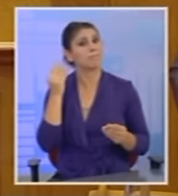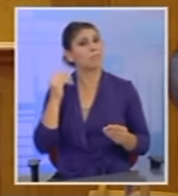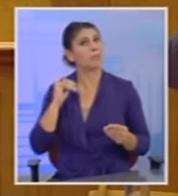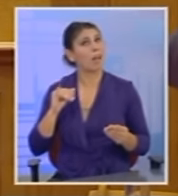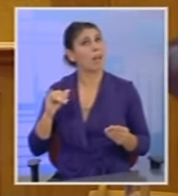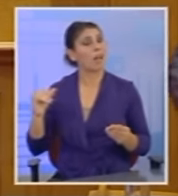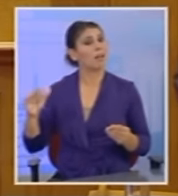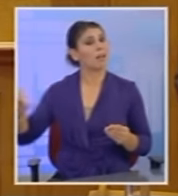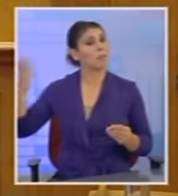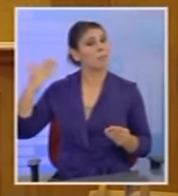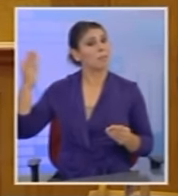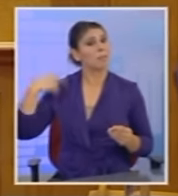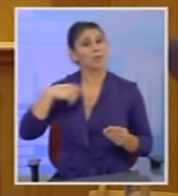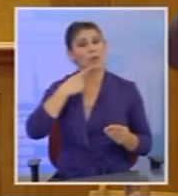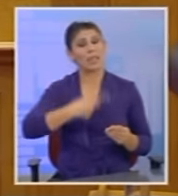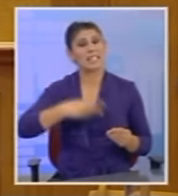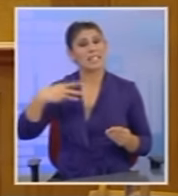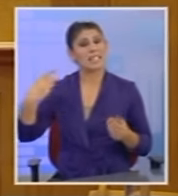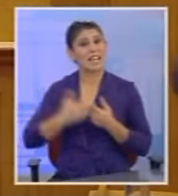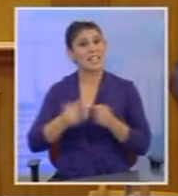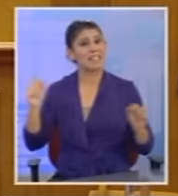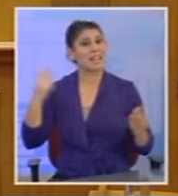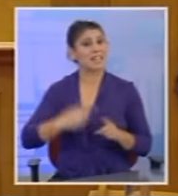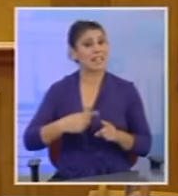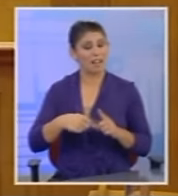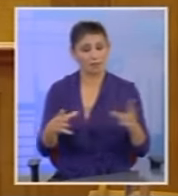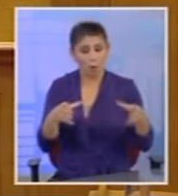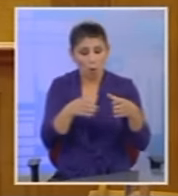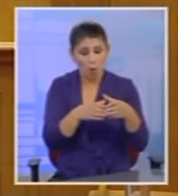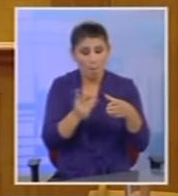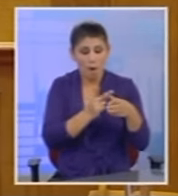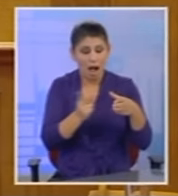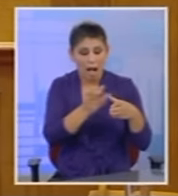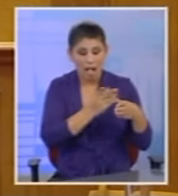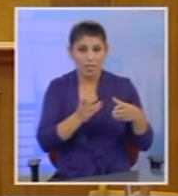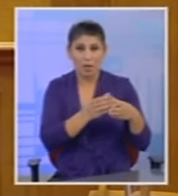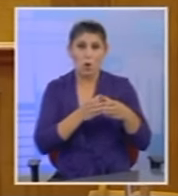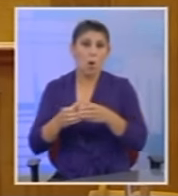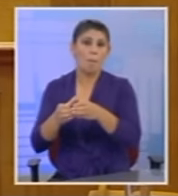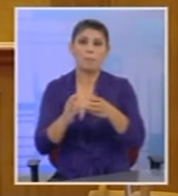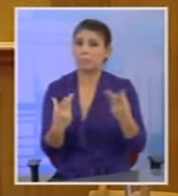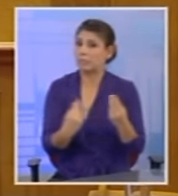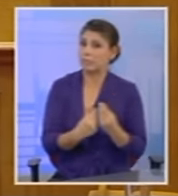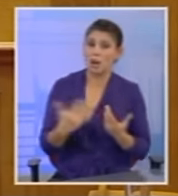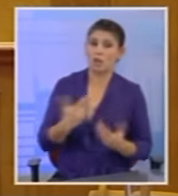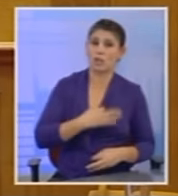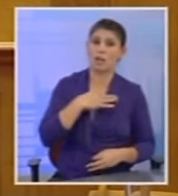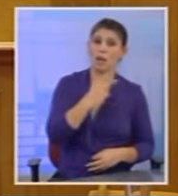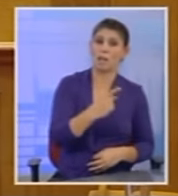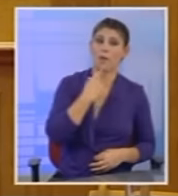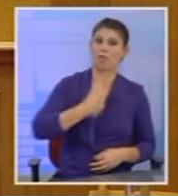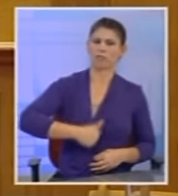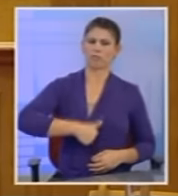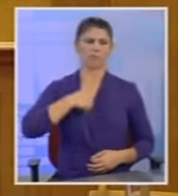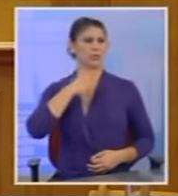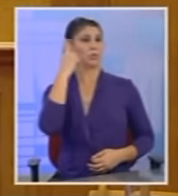οι παλαιότερα, οι ΣΥΡΙΖΕΙ, οι ανεξάρτητοι Έλληνες, αυτό το συνοθήλευμα που κανείς δεν έχει καταλάβει πώς ταιριάζει, όταν ο κ. Καμένος κομπάζοντας έλεγε ότι